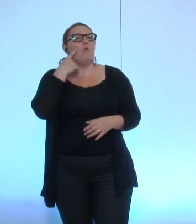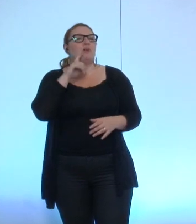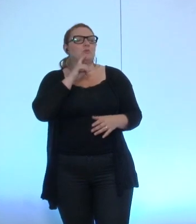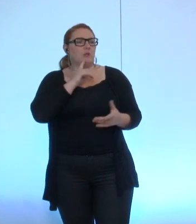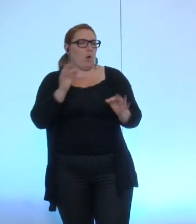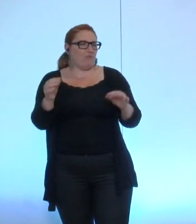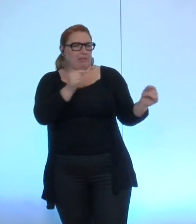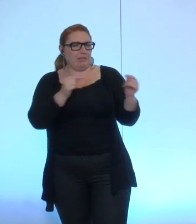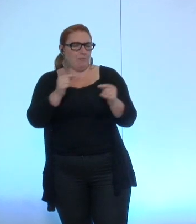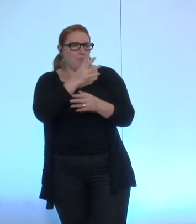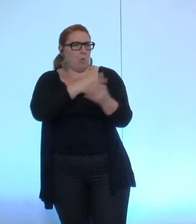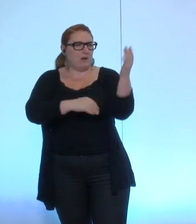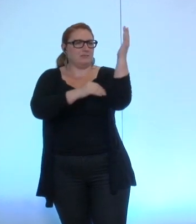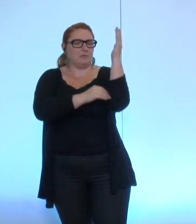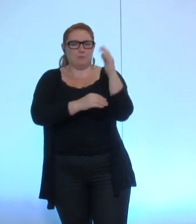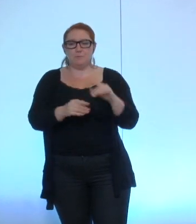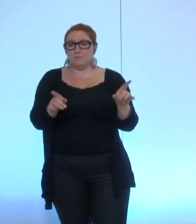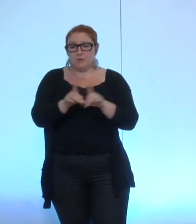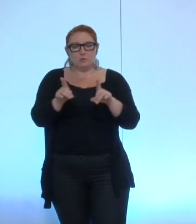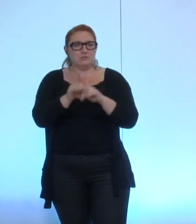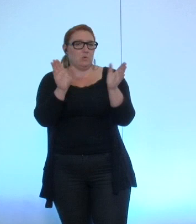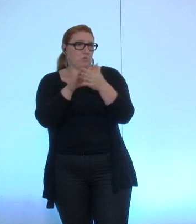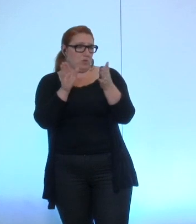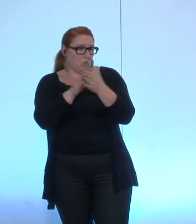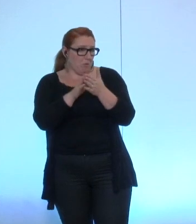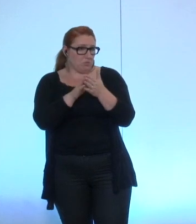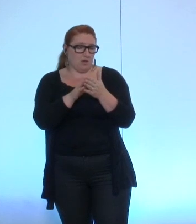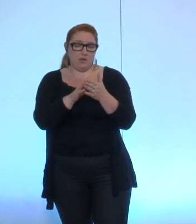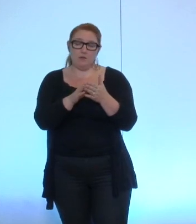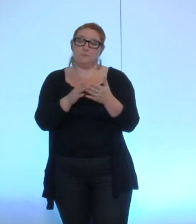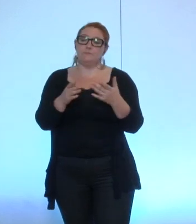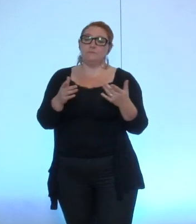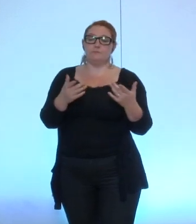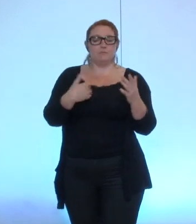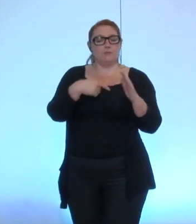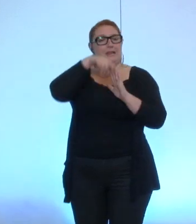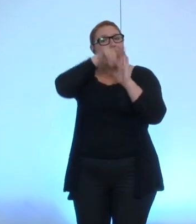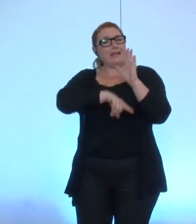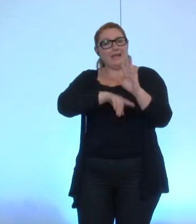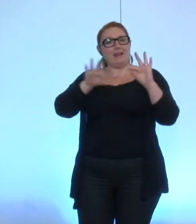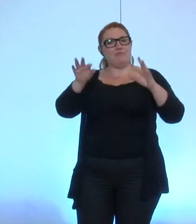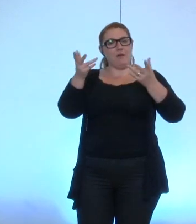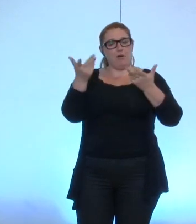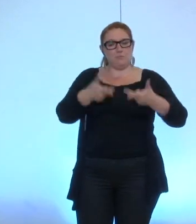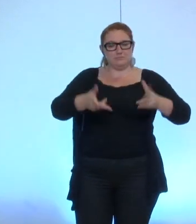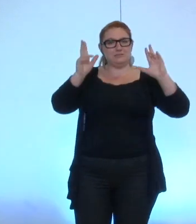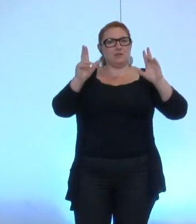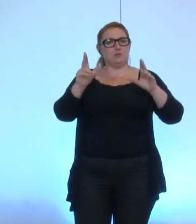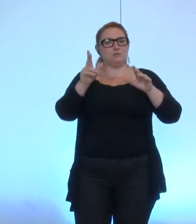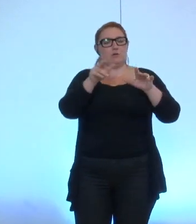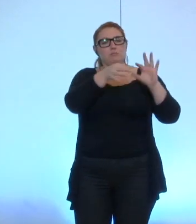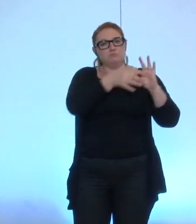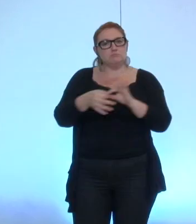parce que nous l'avons demandé là aussi, avec l'intégration, par exemple, des règles concernant la publicité des séances liées à la retransmission de ces